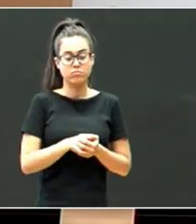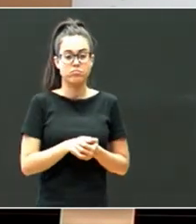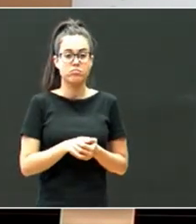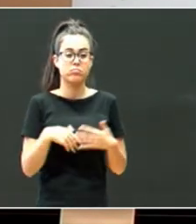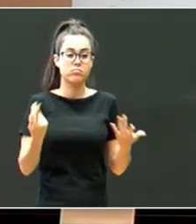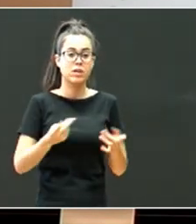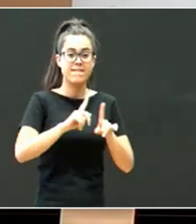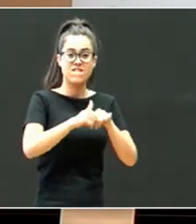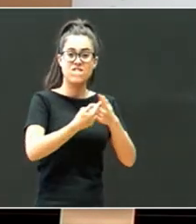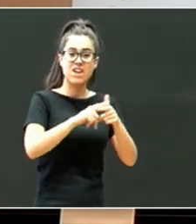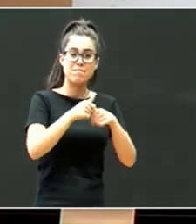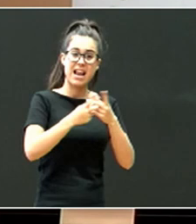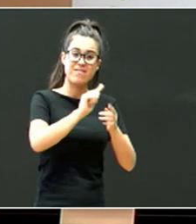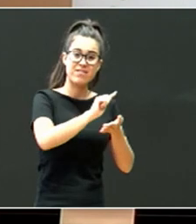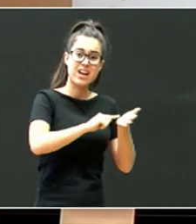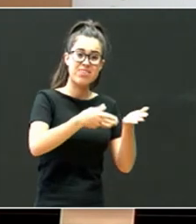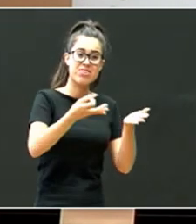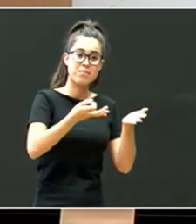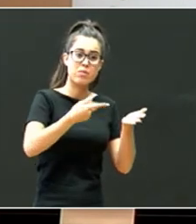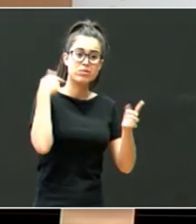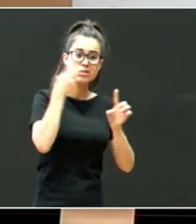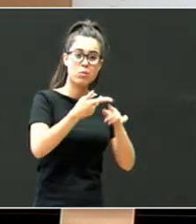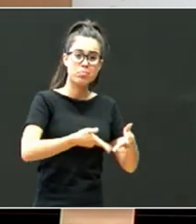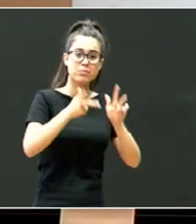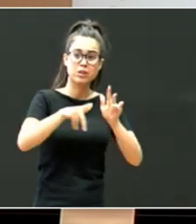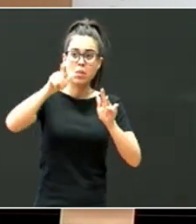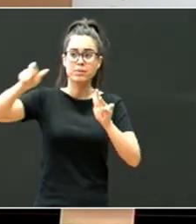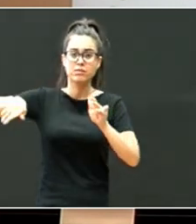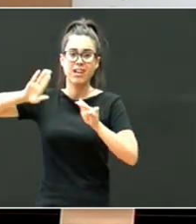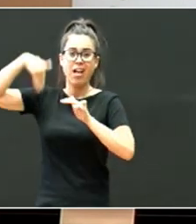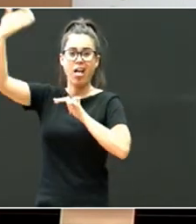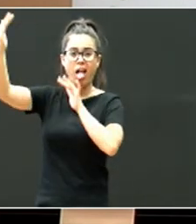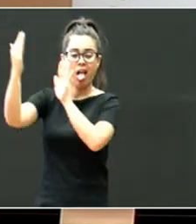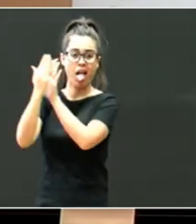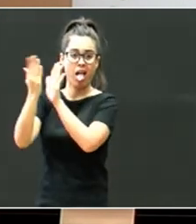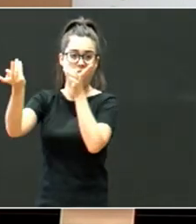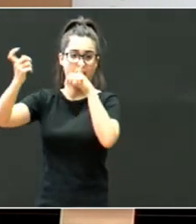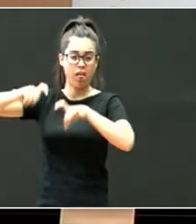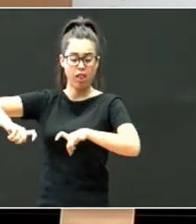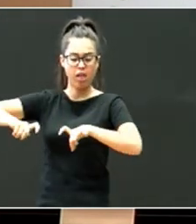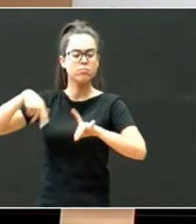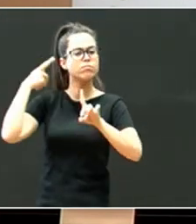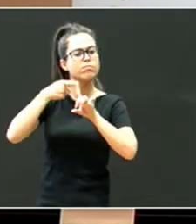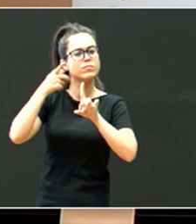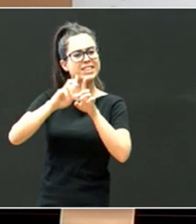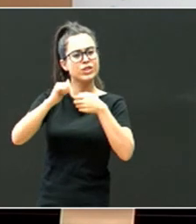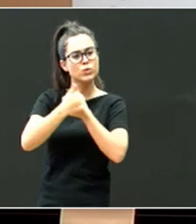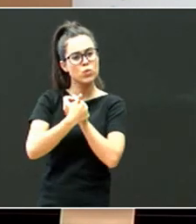familiak zinatu behar du, eta, horrek, guztia, zertarako, ba, esku hartze,